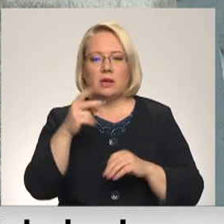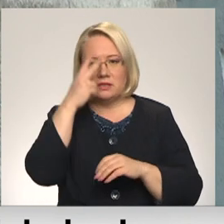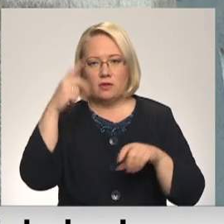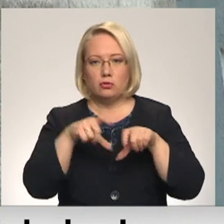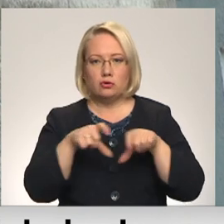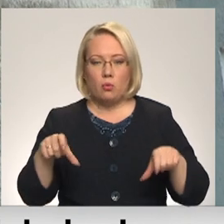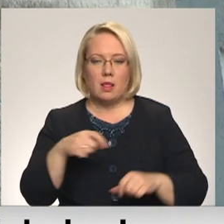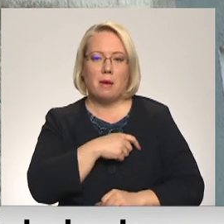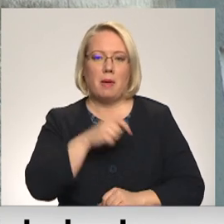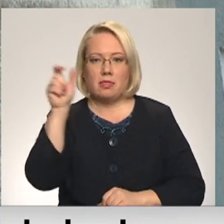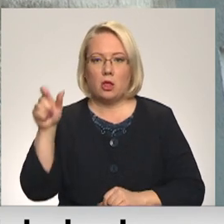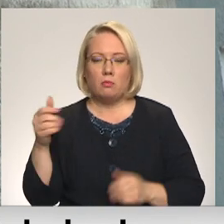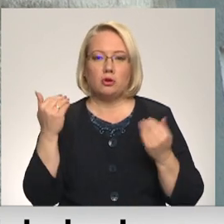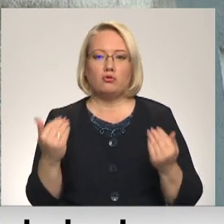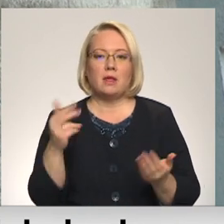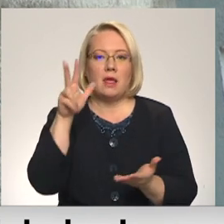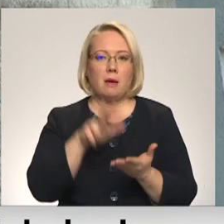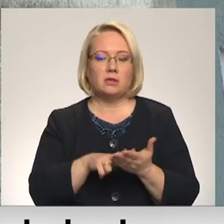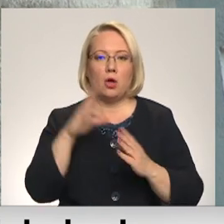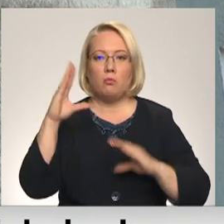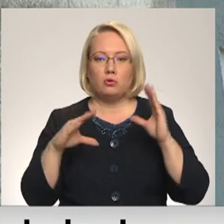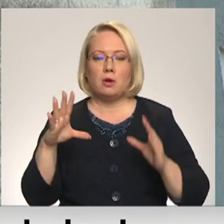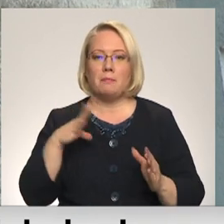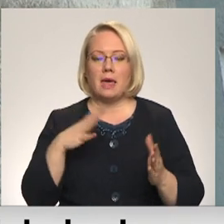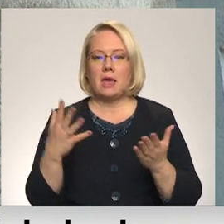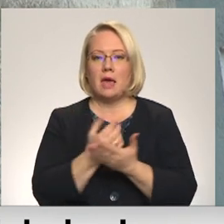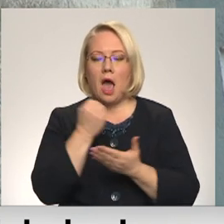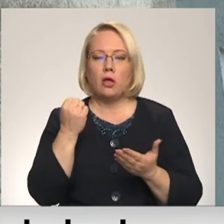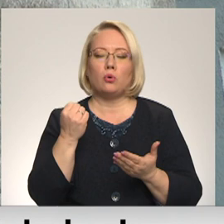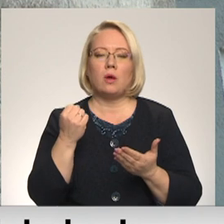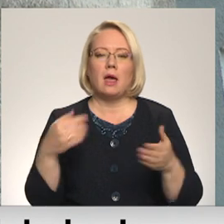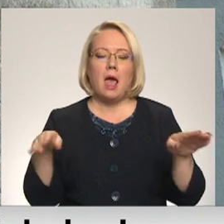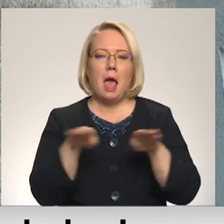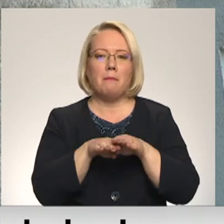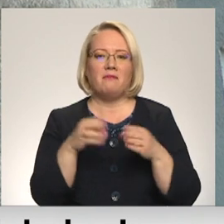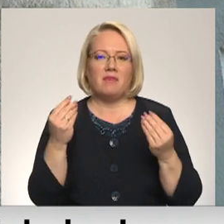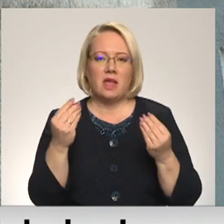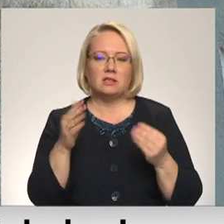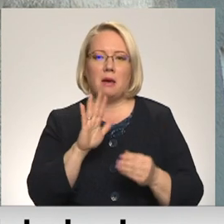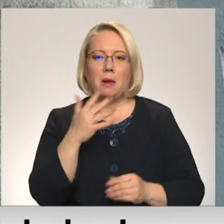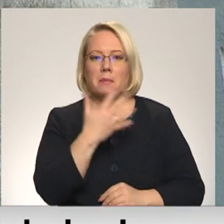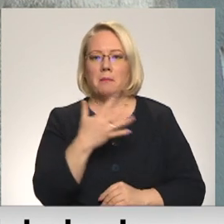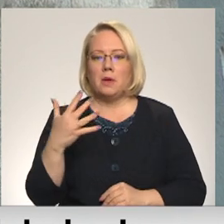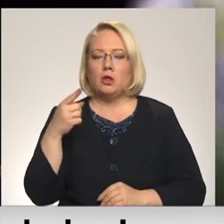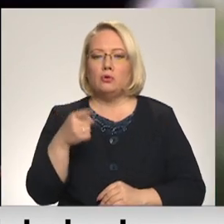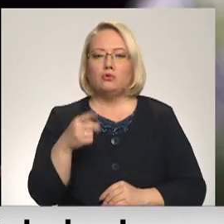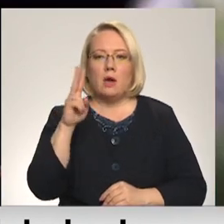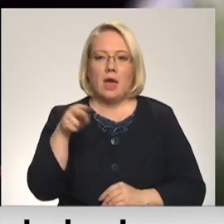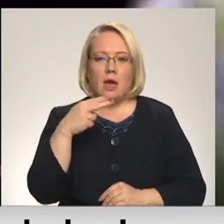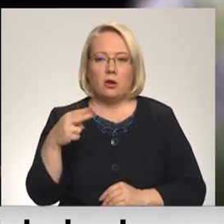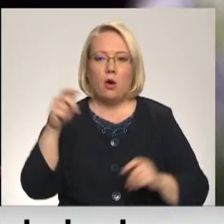Savukārt deputātiem šodien apstiprinot budžetu bija jāatrod līdzvērtīgs finansējums ap 55 tūkstošiem eiro